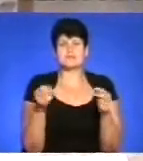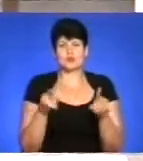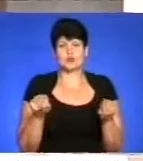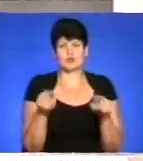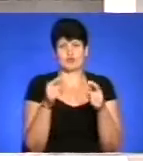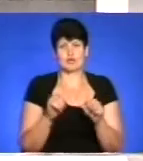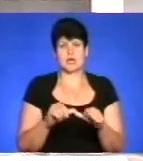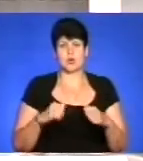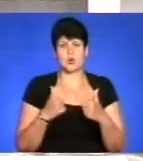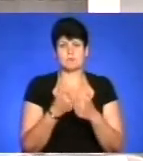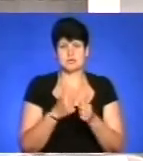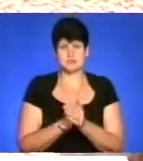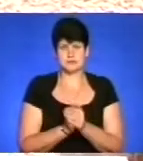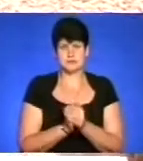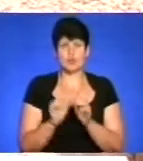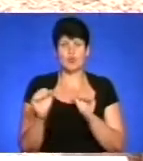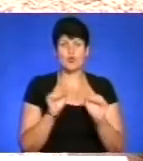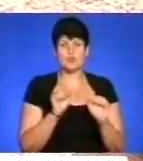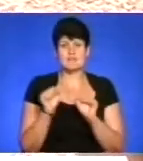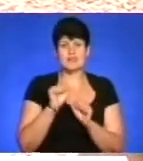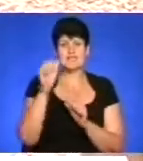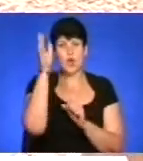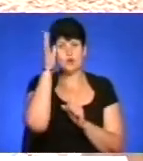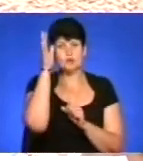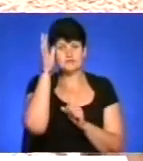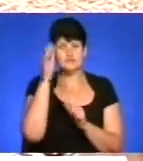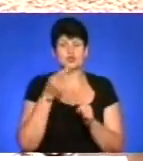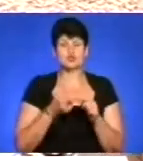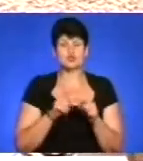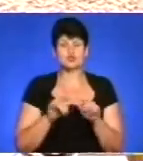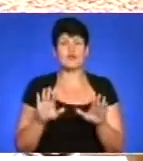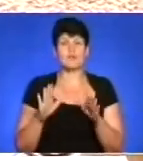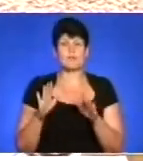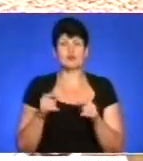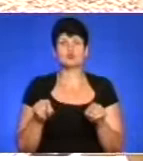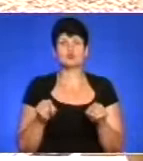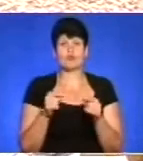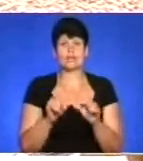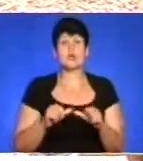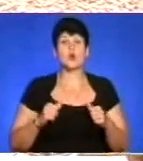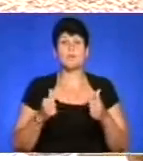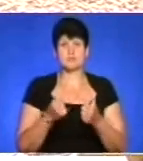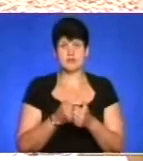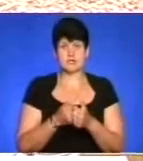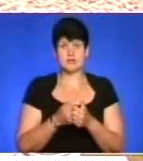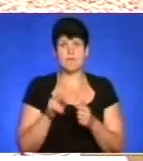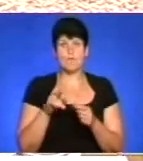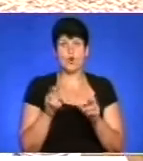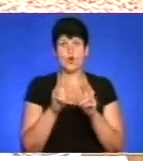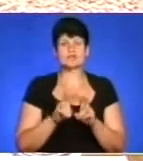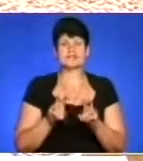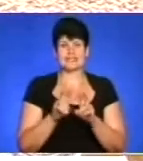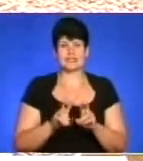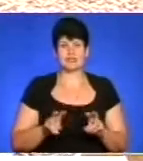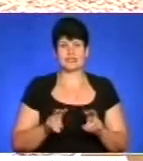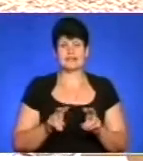комісія. У управління освіти з цього випадку створена комісія по розслідуванням